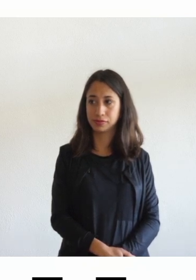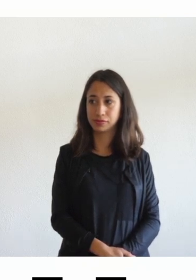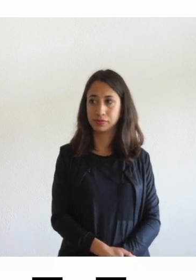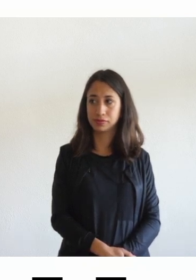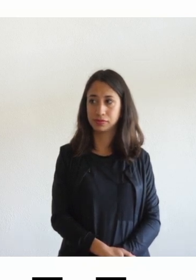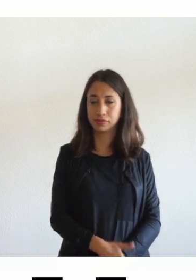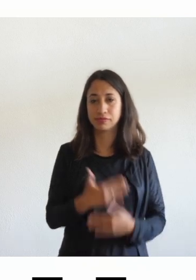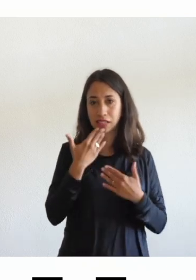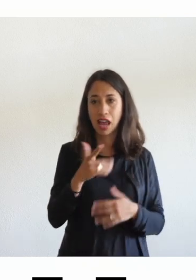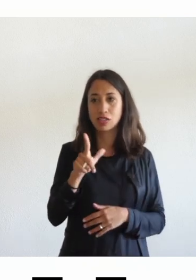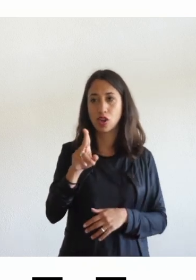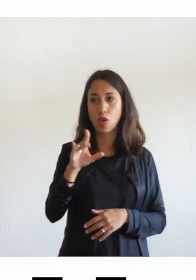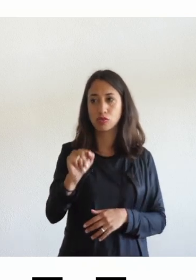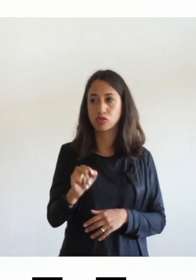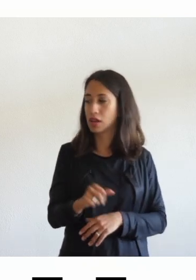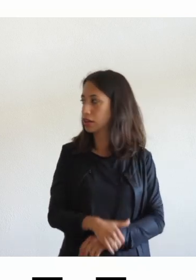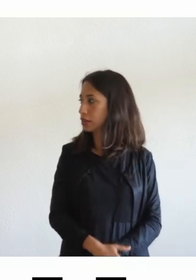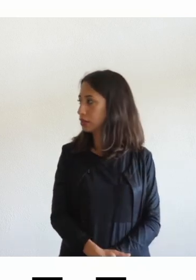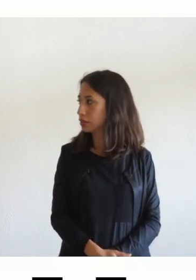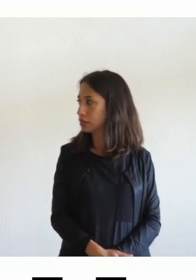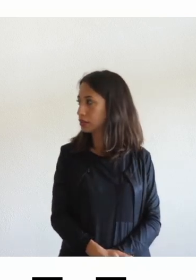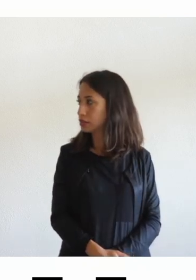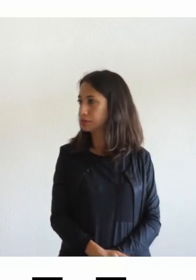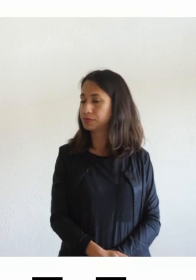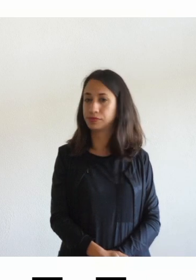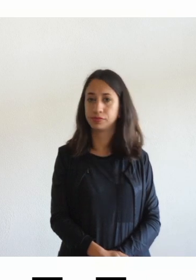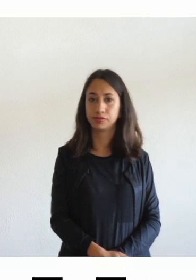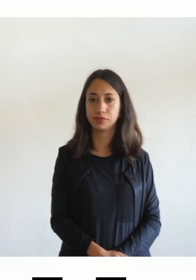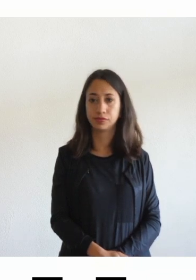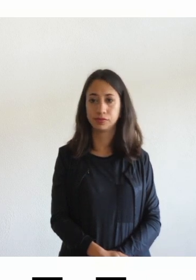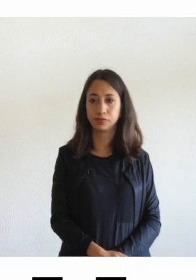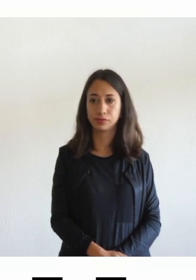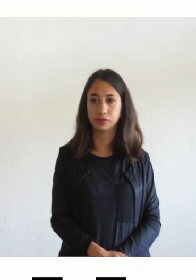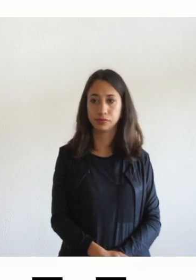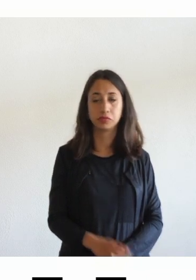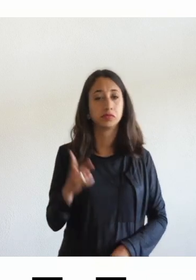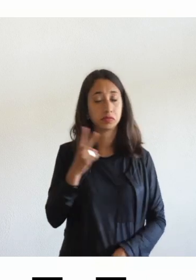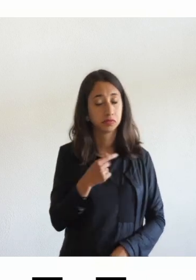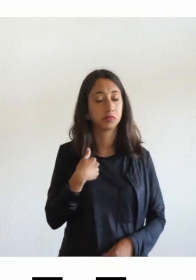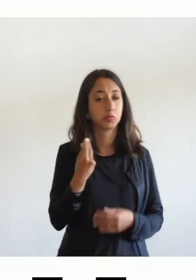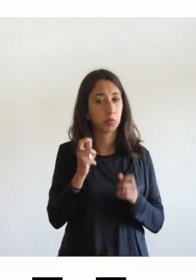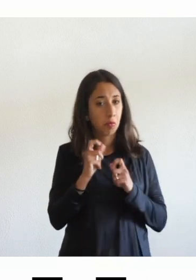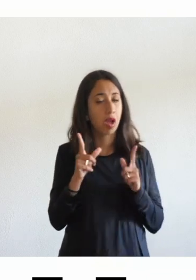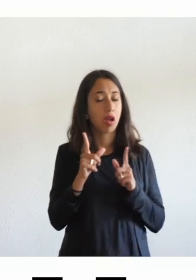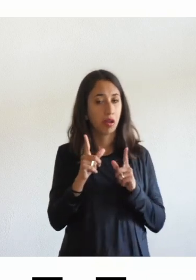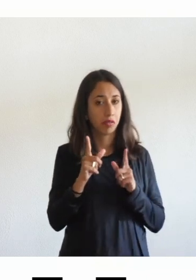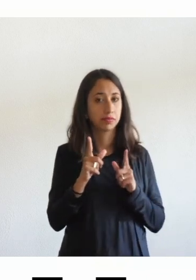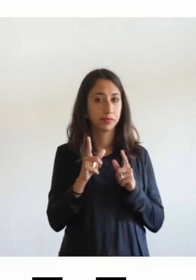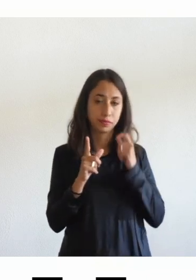grazie Lucia io sono rimasto abbastanza sorpreso del fatto che